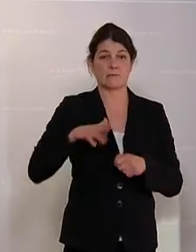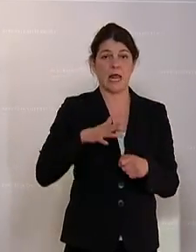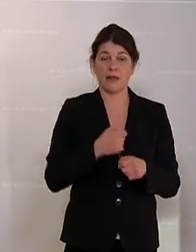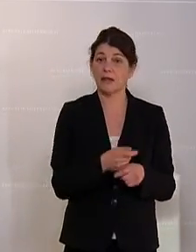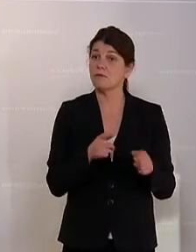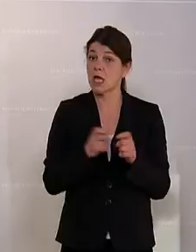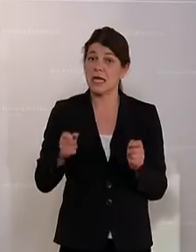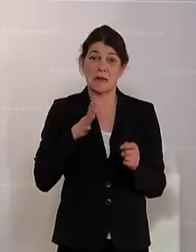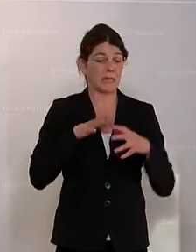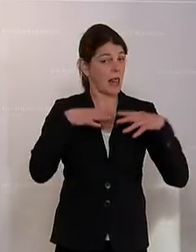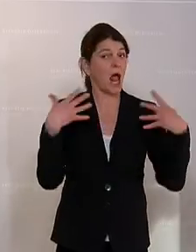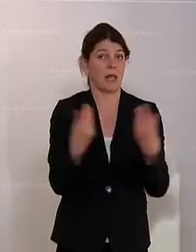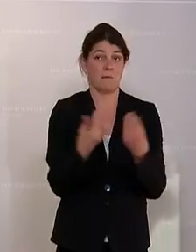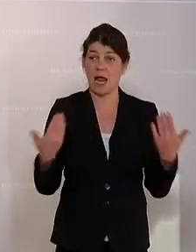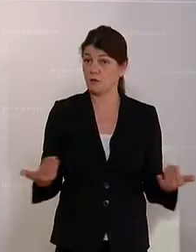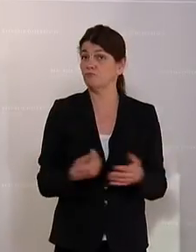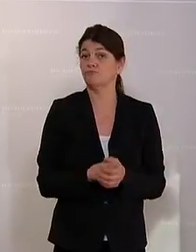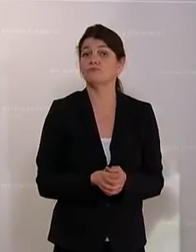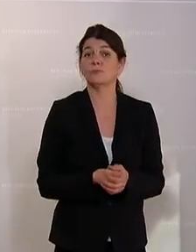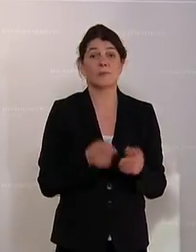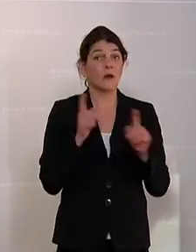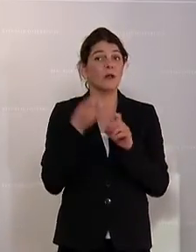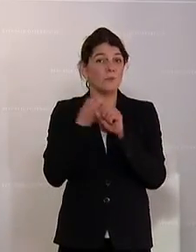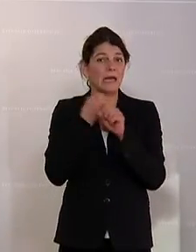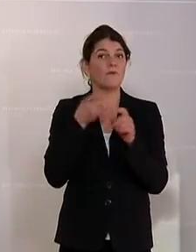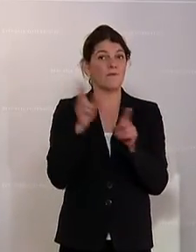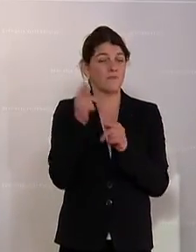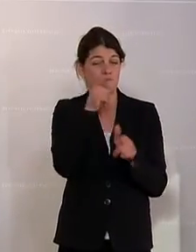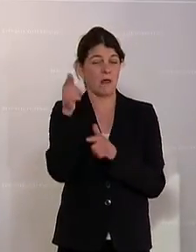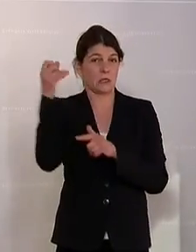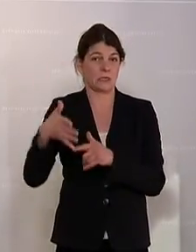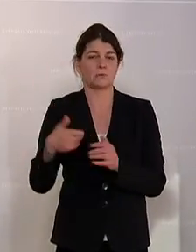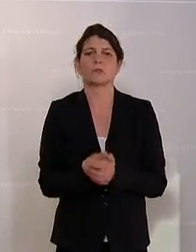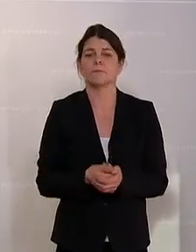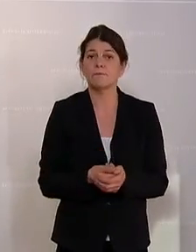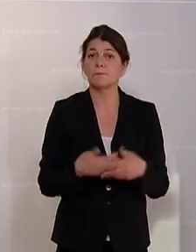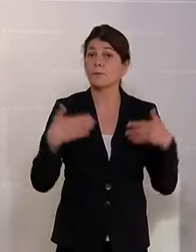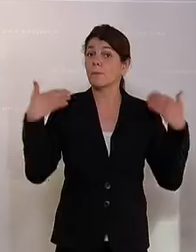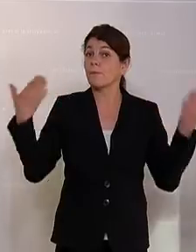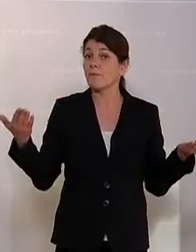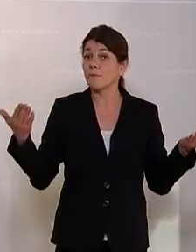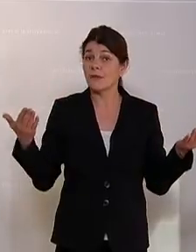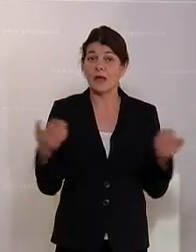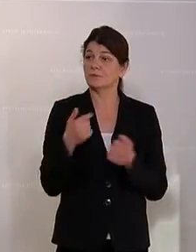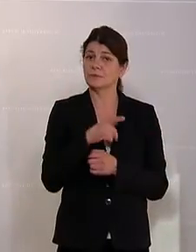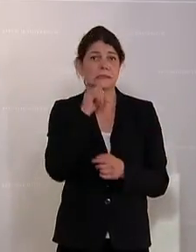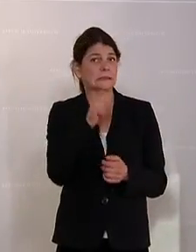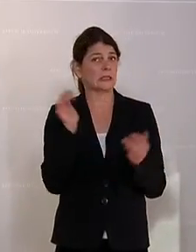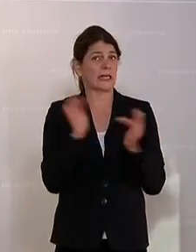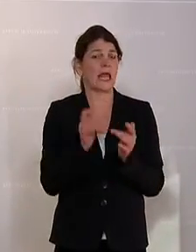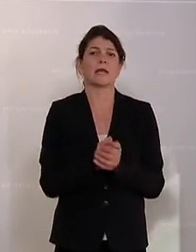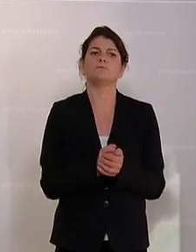Kriminalität generell und der Bekämpfung des Terrorismus. Es spricht natürlich überhaupt nichts dagegen,